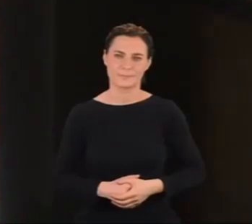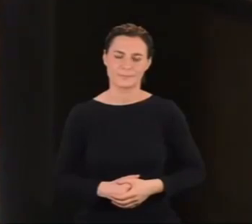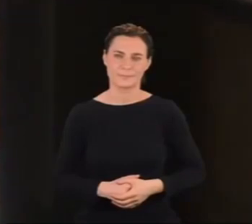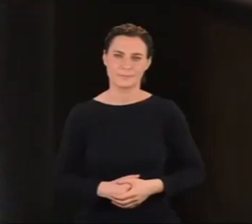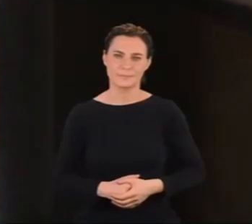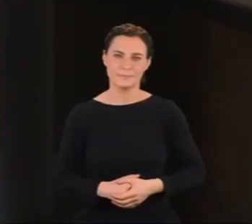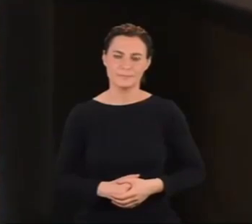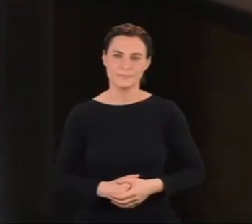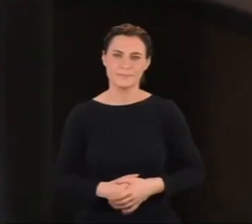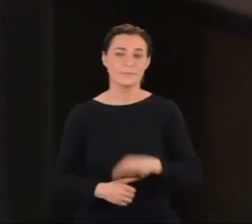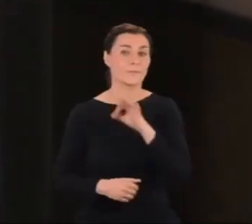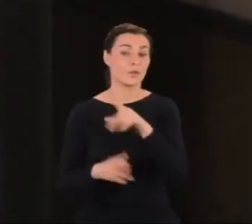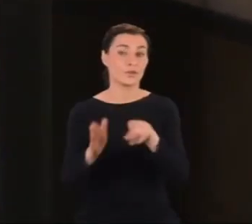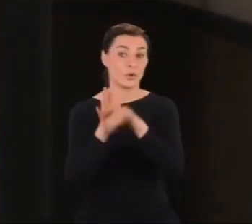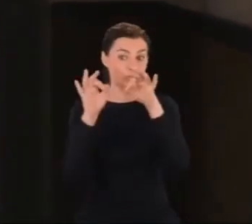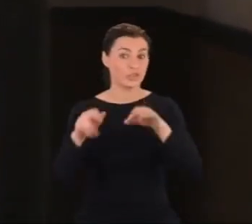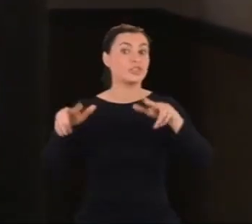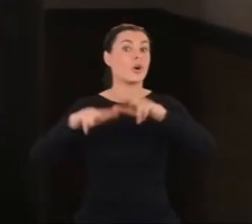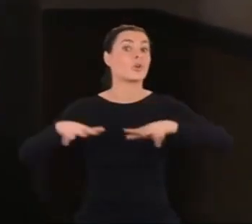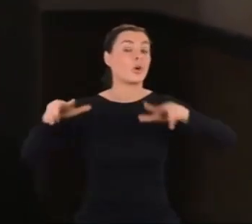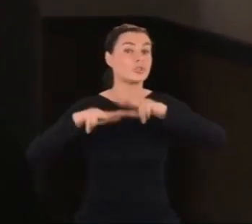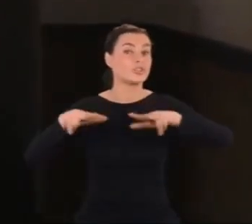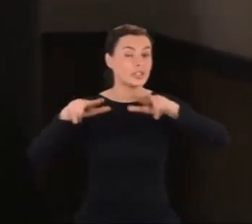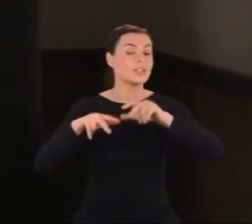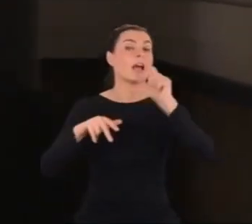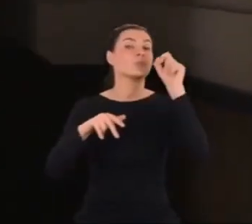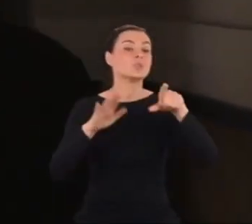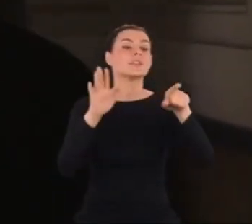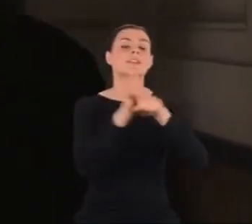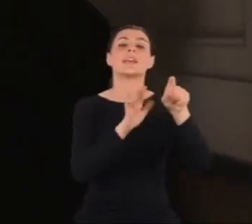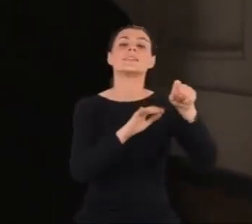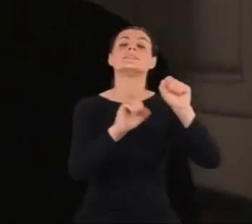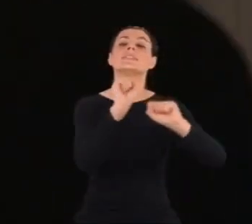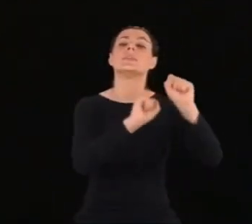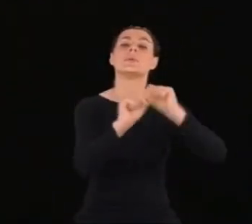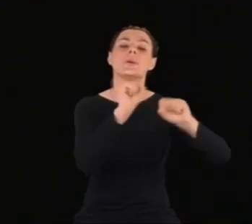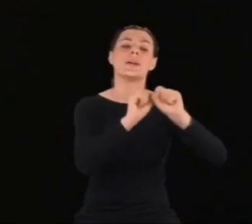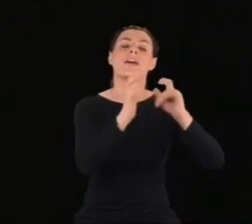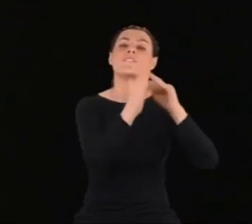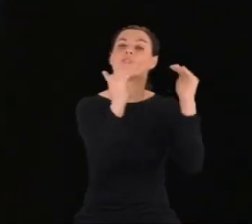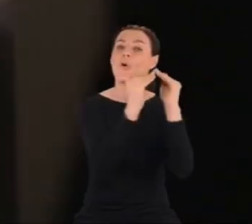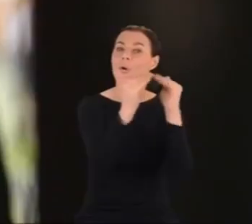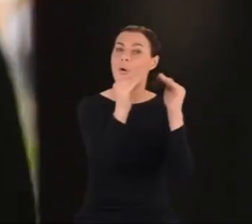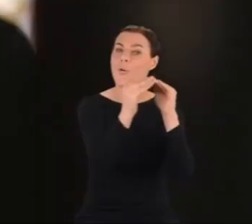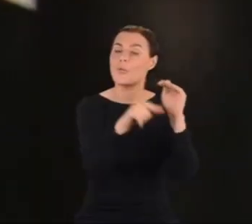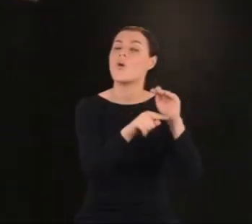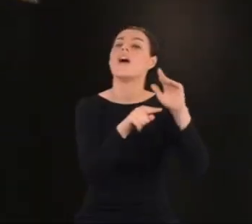Jeden z jego krewnych do dziś mieszka w rzymskim domu majoranów przy Villa Margherita.